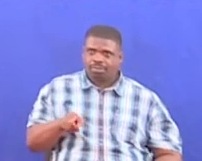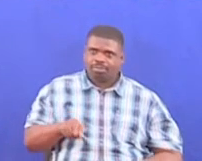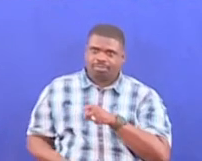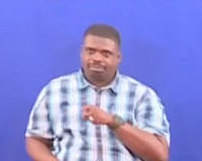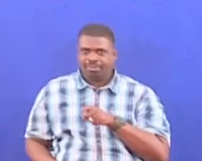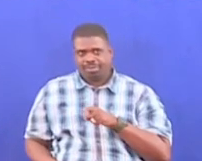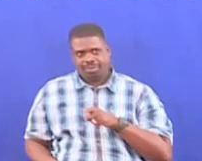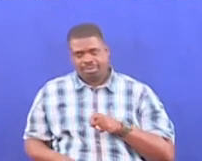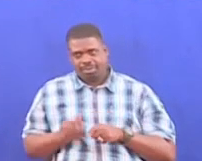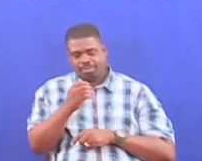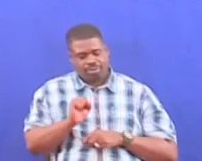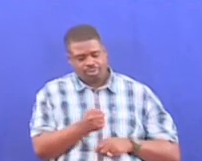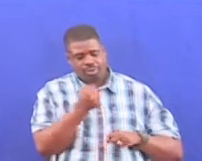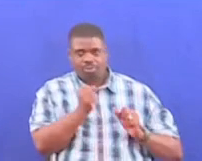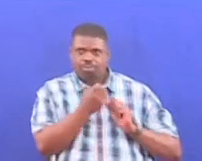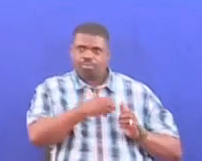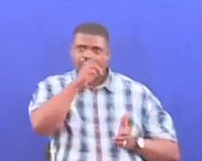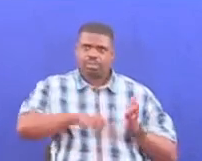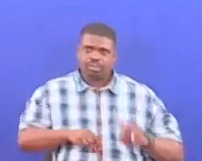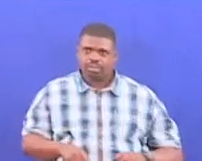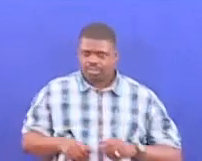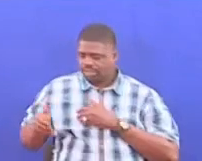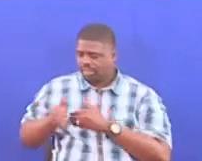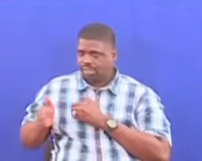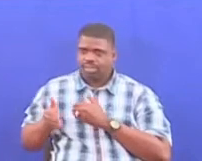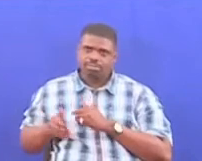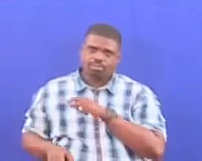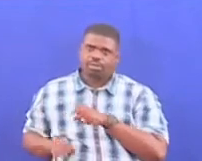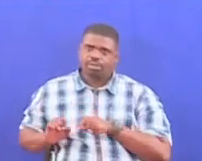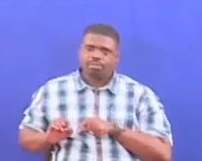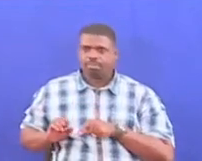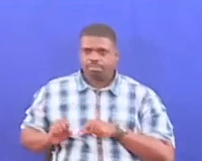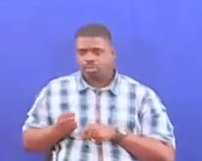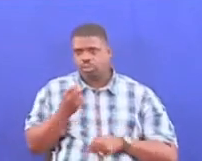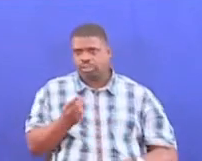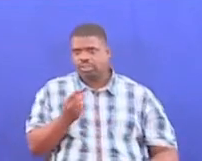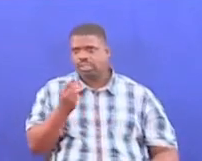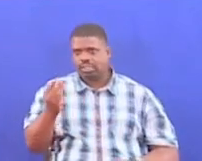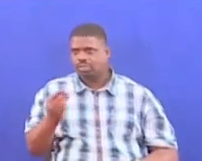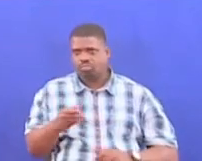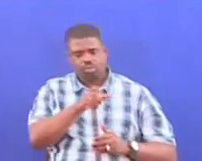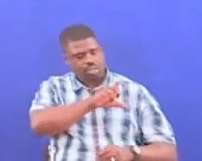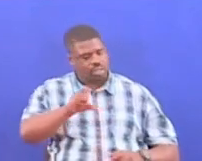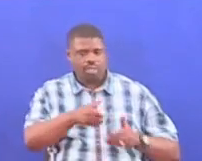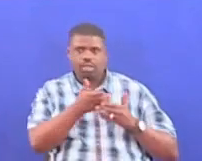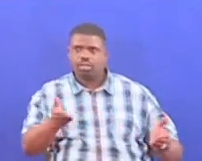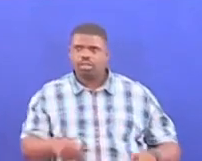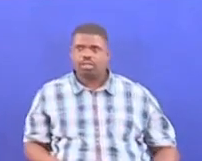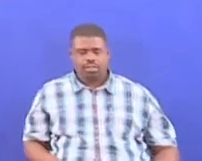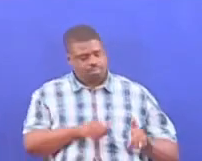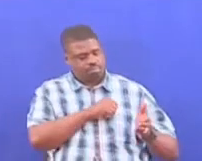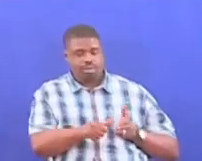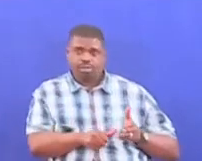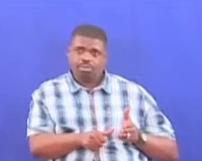milioni kumina moja ya sajiriwa. Ukijumisha, ni takriba ni milioni shina tatu wa wana kadi. Mepewa, mepewa msamawa kodi. Meripiwa